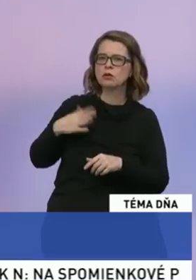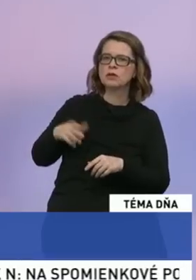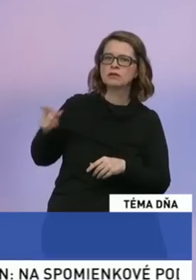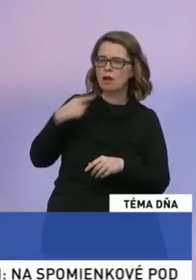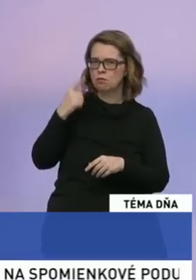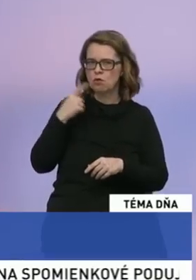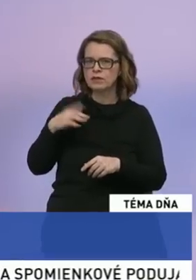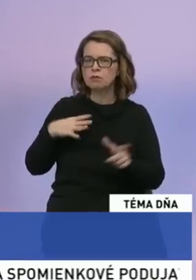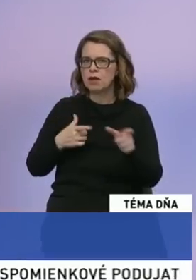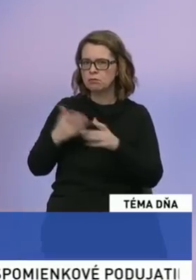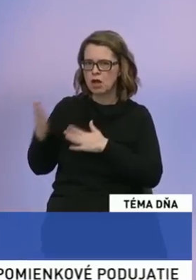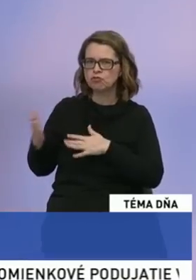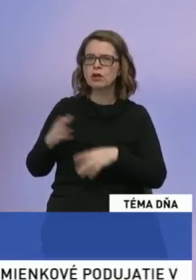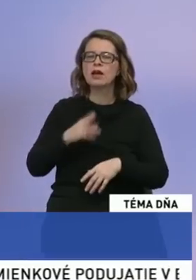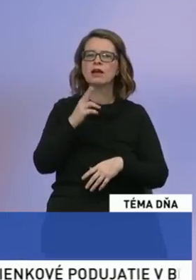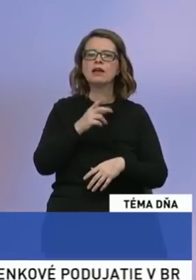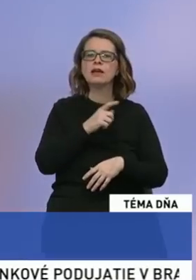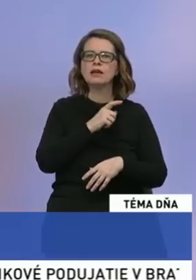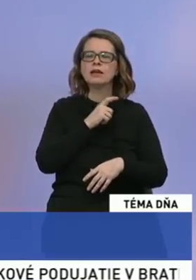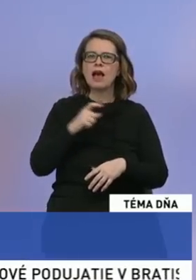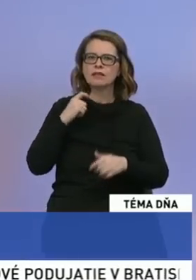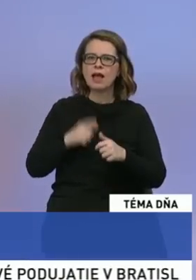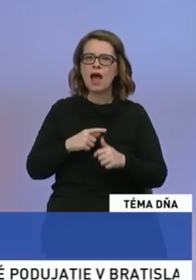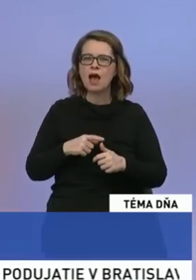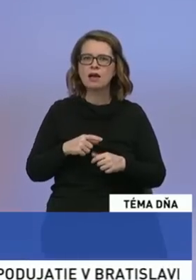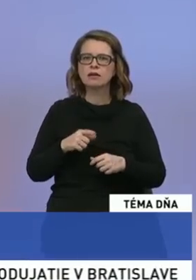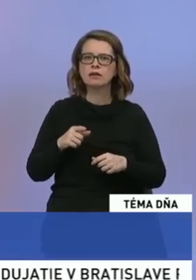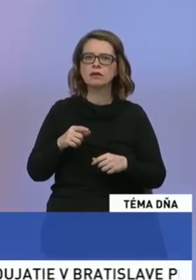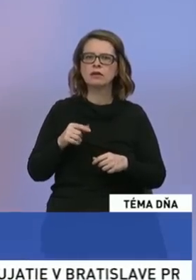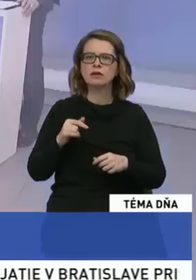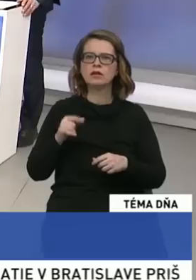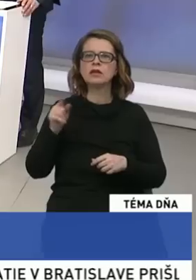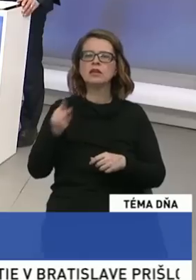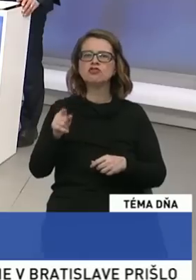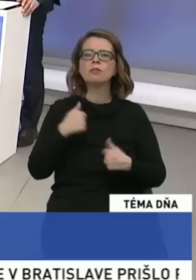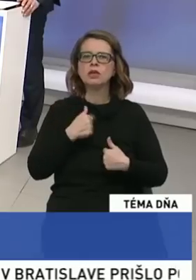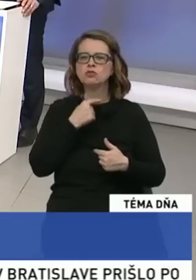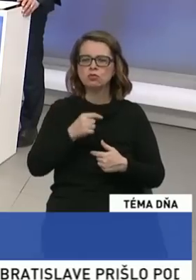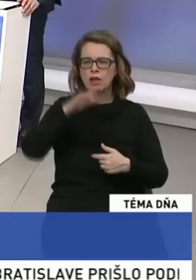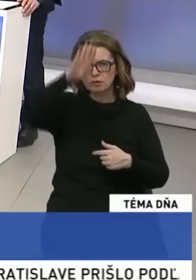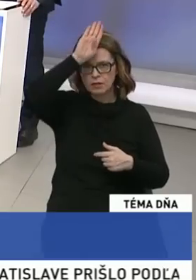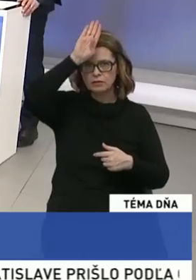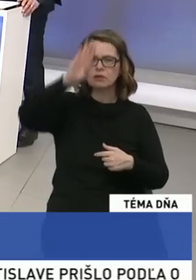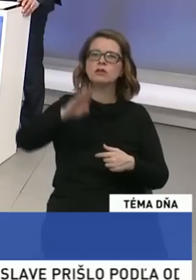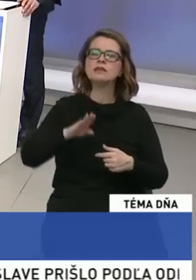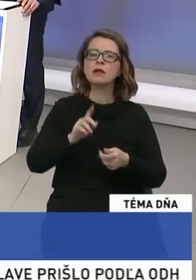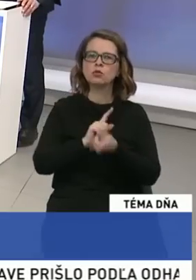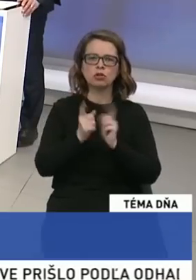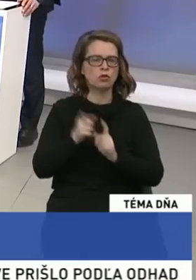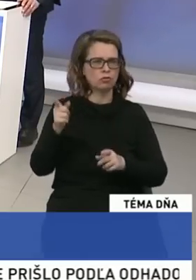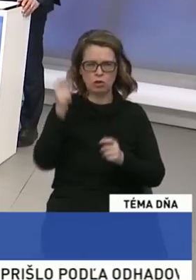ohradil na to, že kresťansko-demokratické hnutie je za istambulský dohovor. Je to absolútny nezmysel.